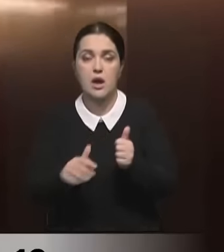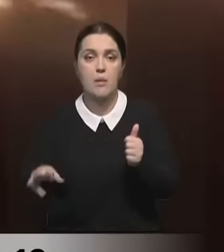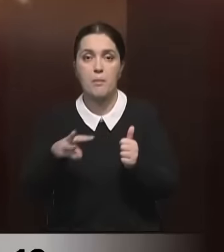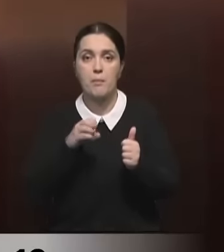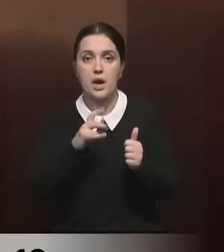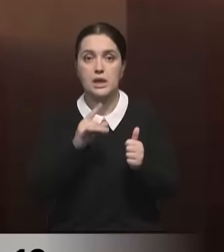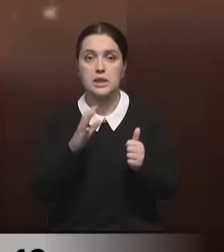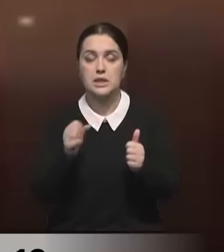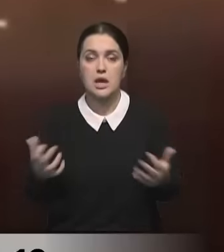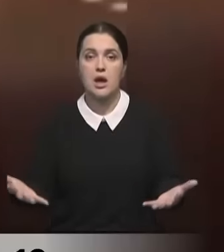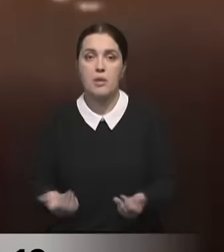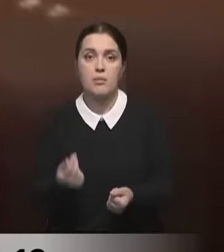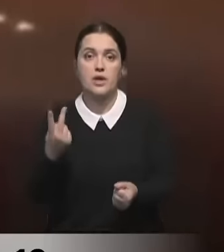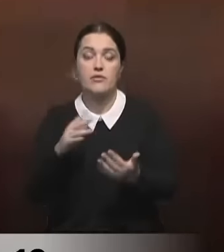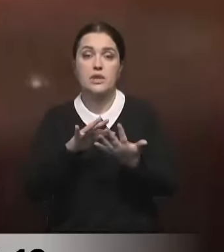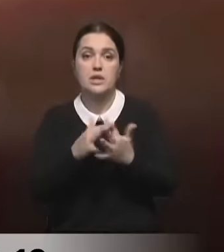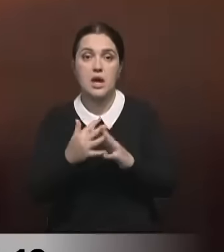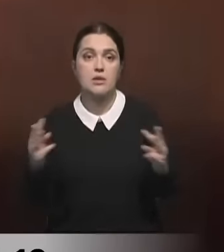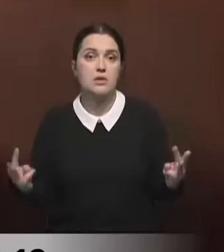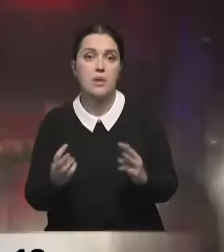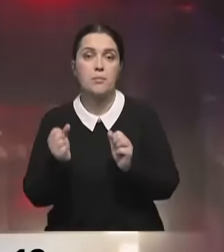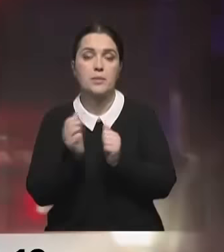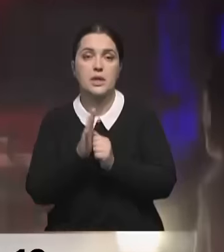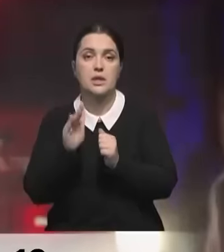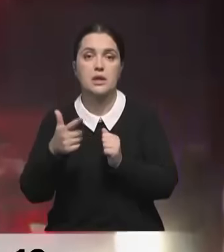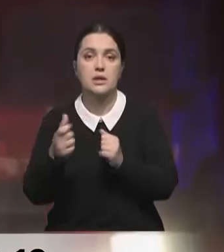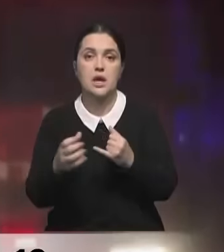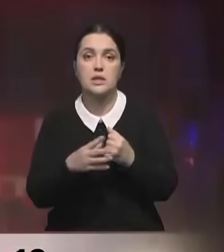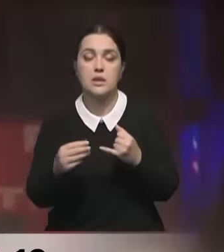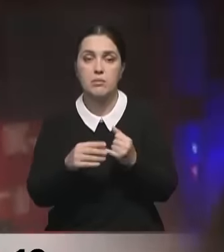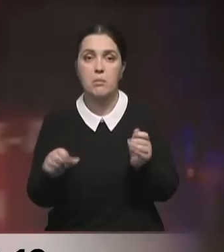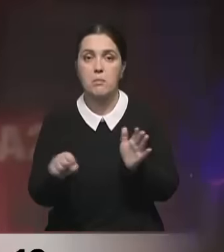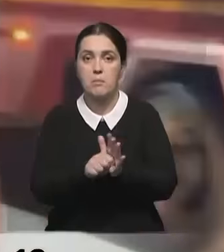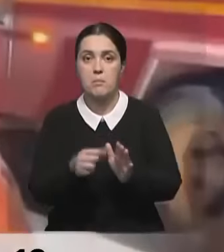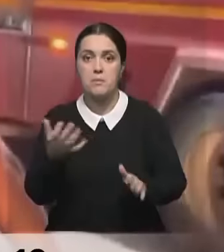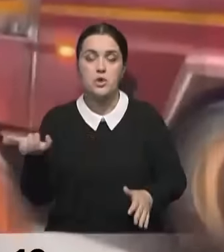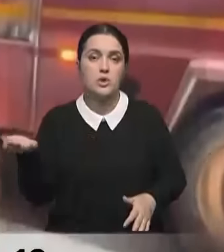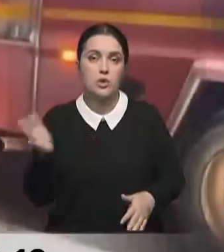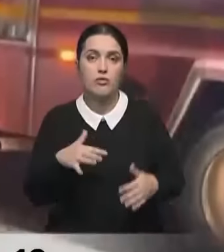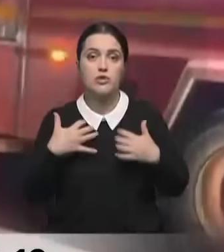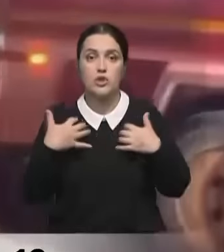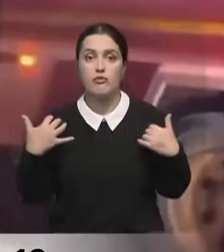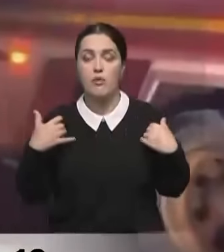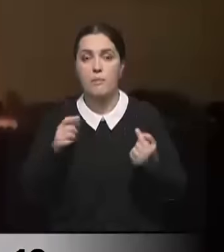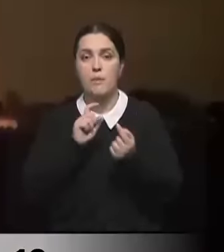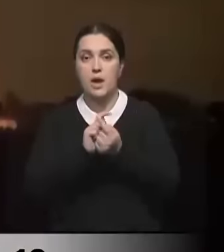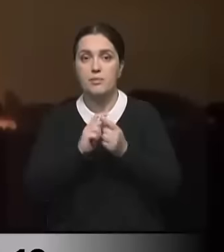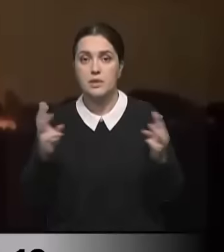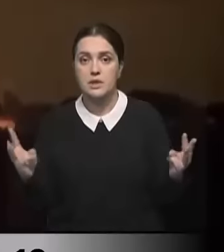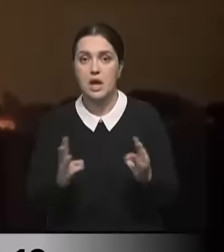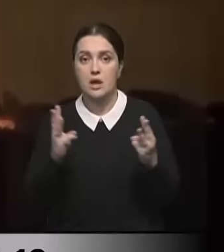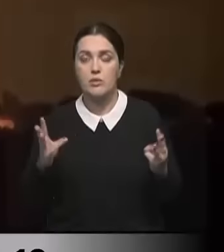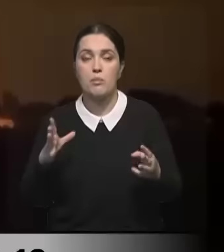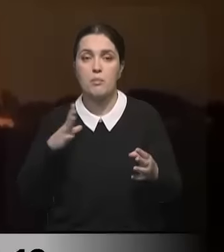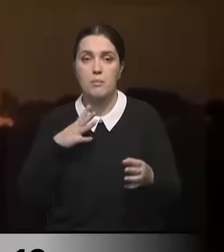эвакуированы две деревни. Сгорело более 15 тысяч гектаров земли. Погибли больше 500 голов скота. Для борьбы с огнем задействовали